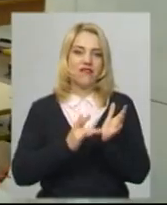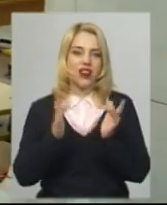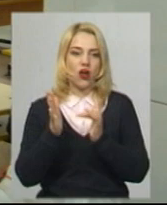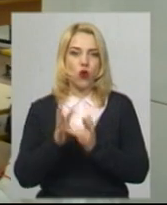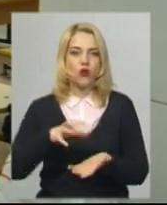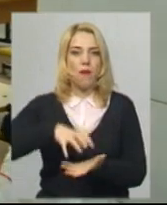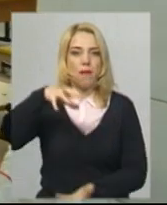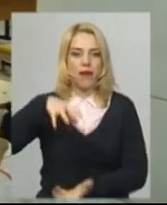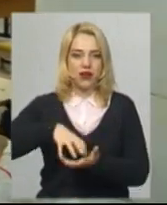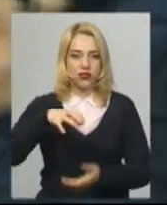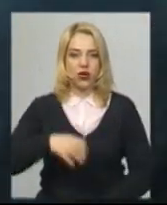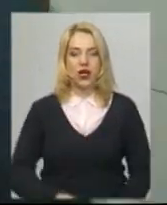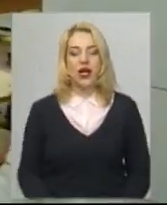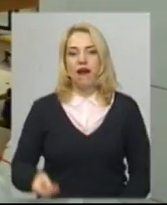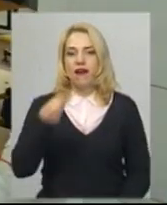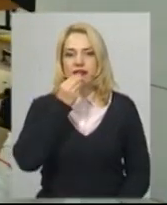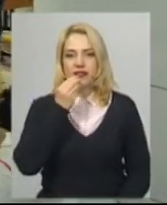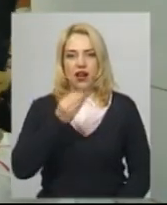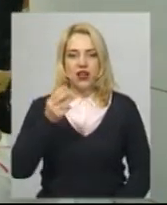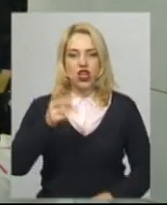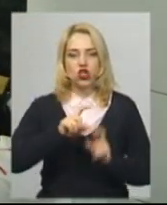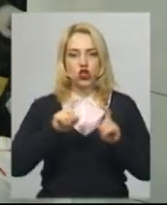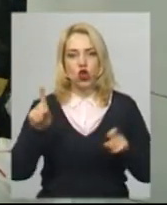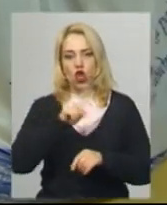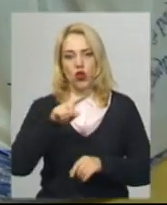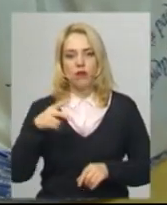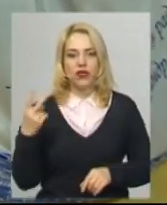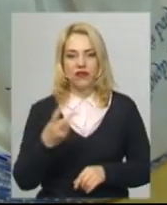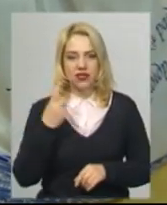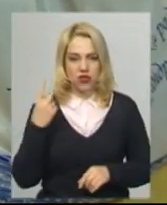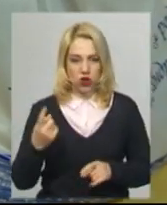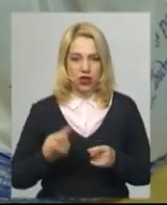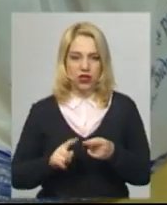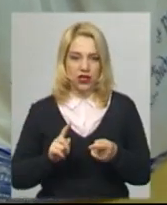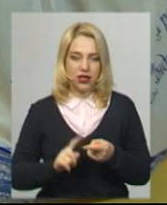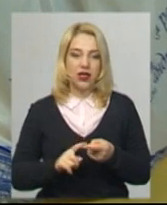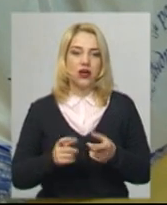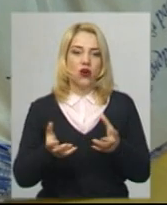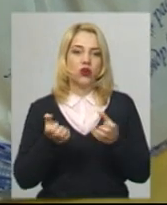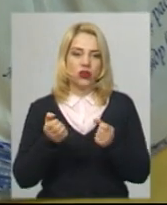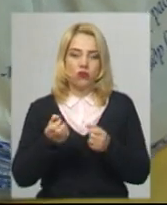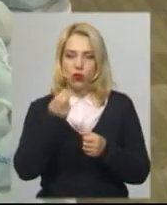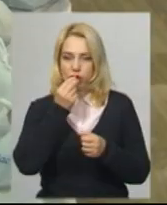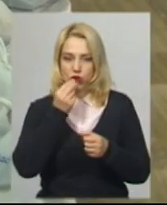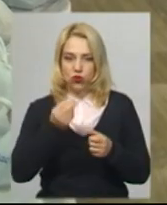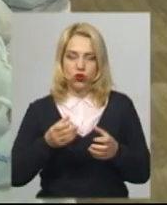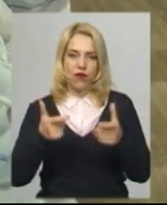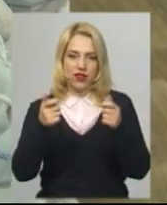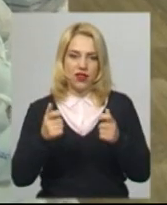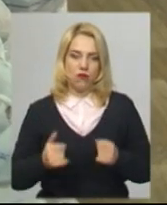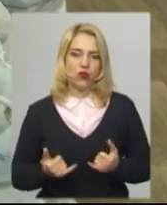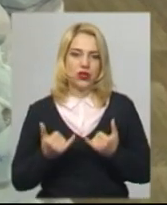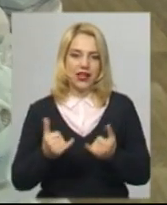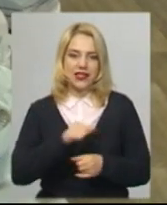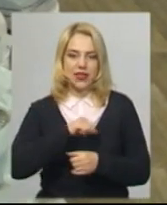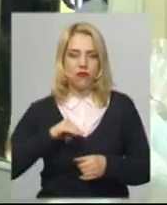У їдальні 21-ї хмельницької школи керівники 23-х первинних управлінь муніципальними компаніями отримують продуктові набори для самотніх та малозабезпечених.